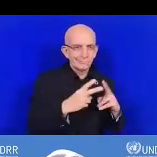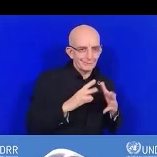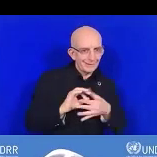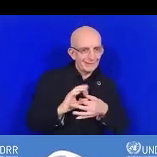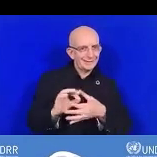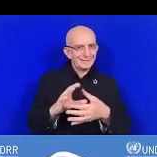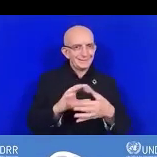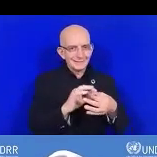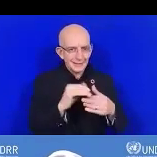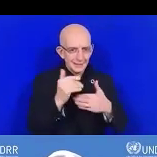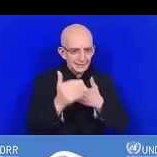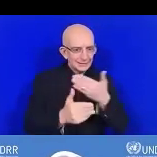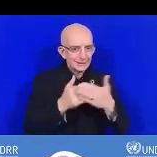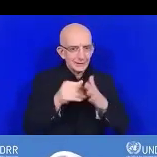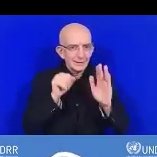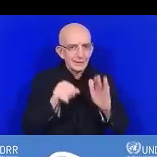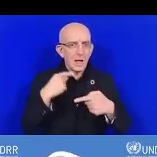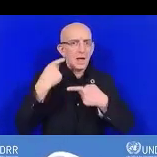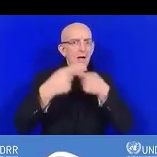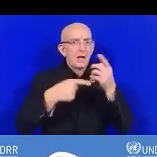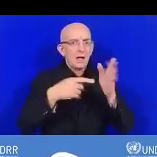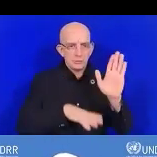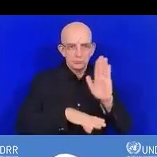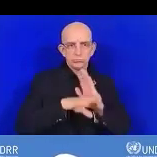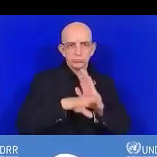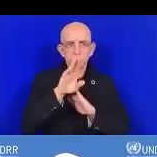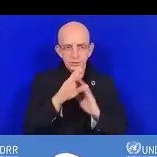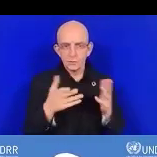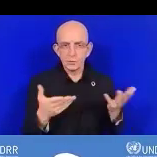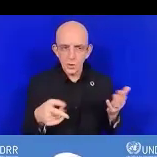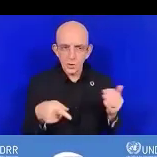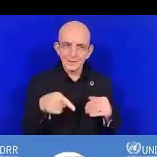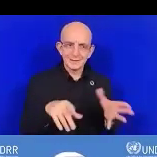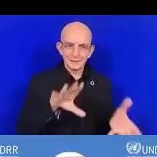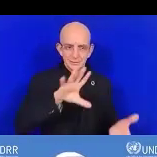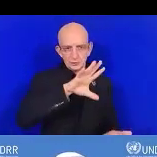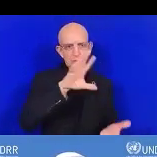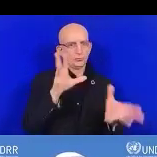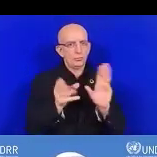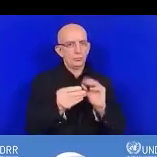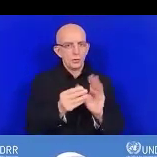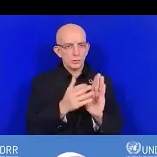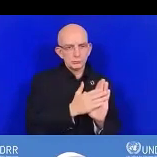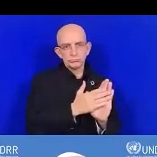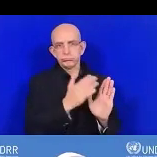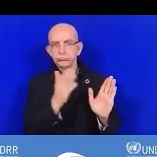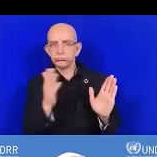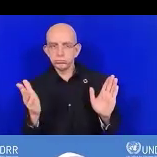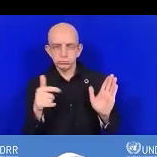dimensions de la réduction des risques de catastrophe.